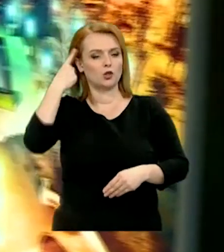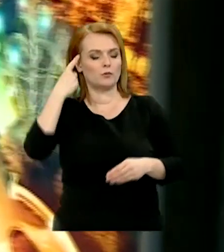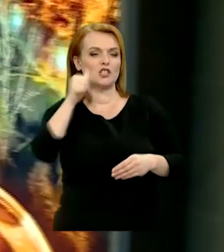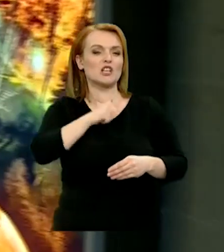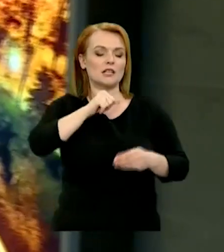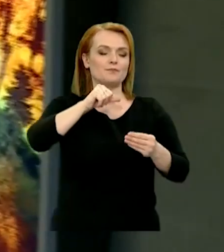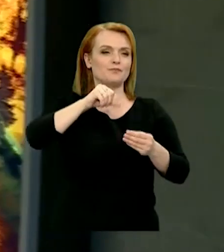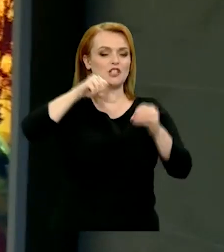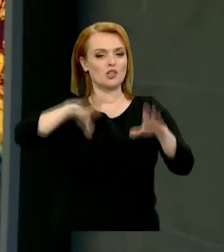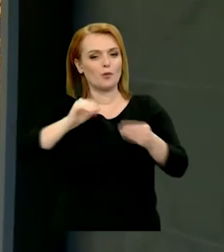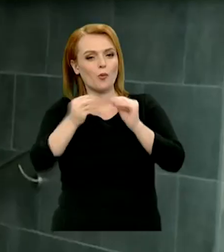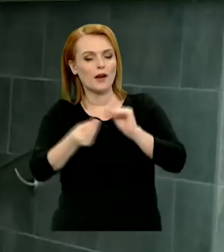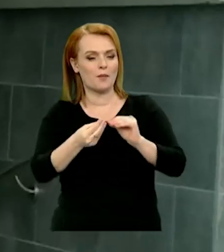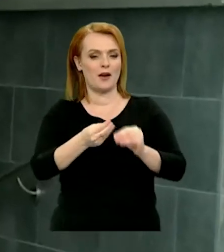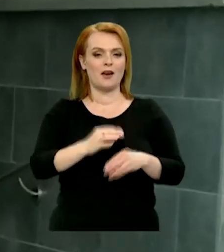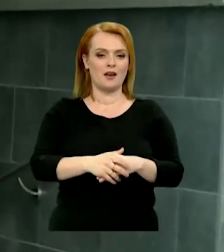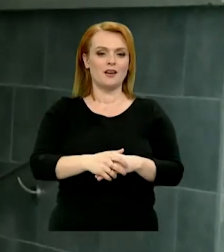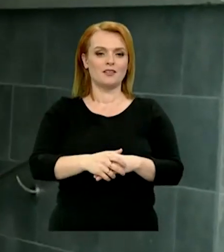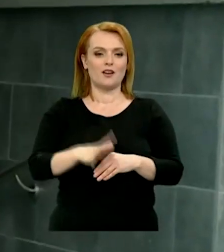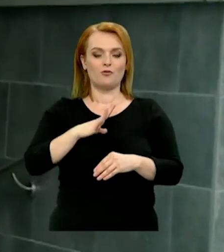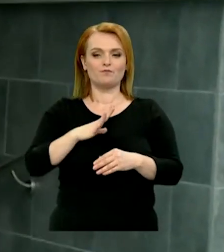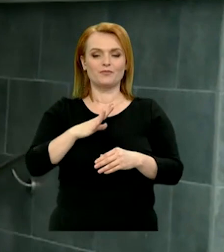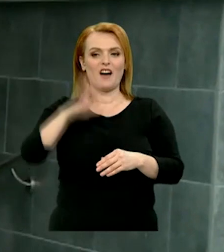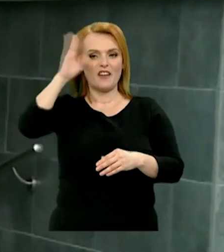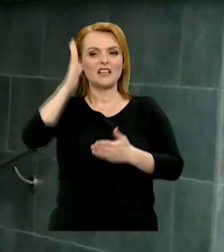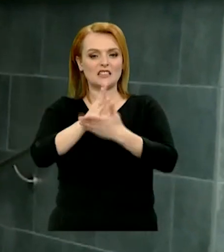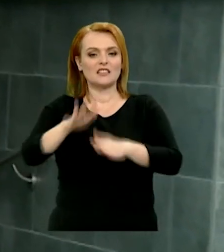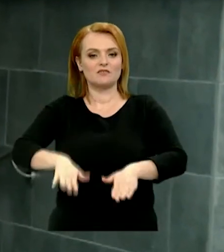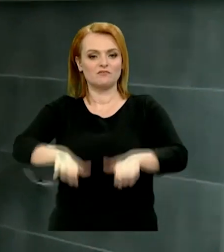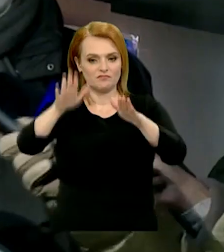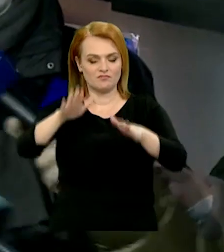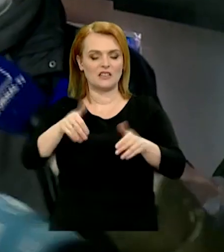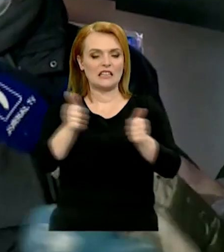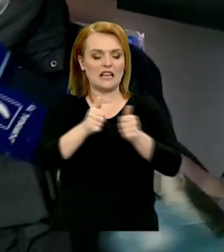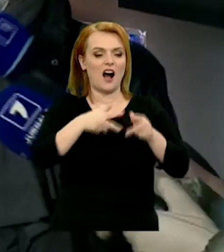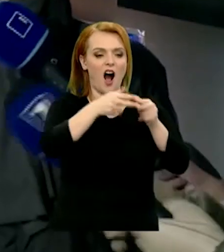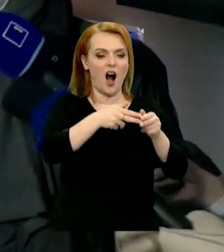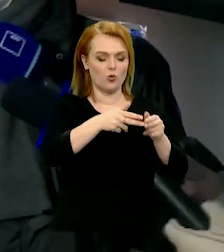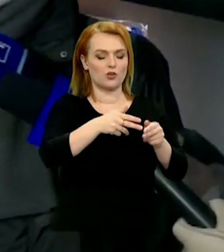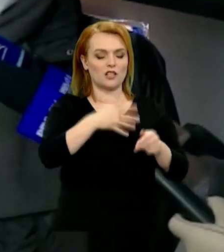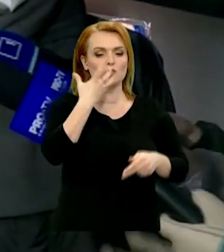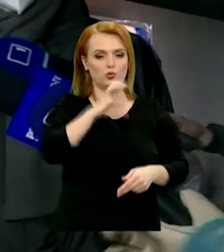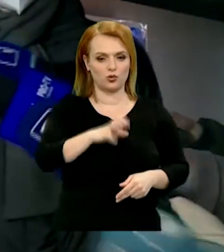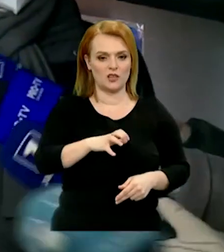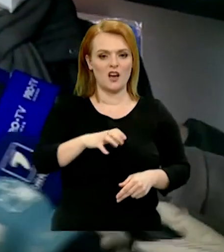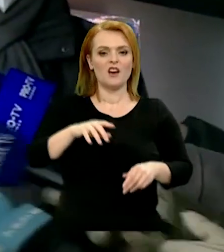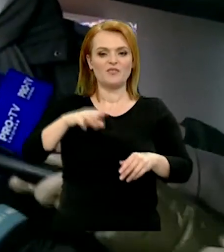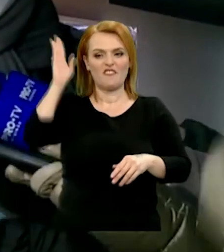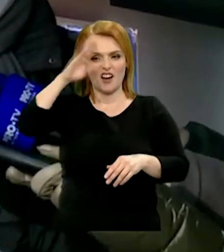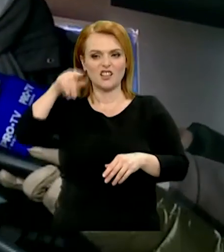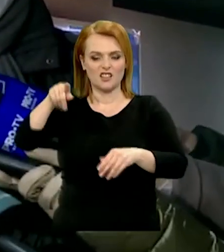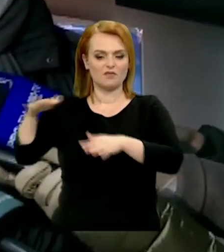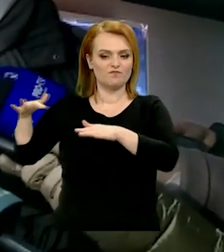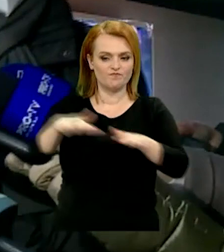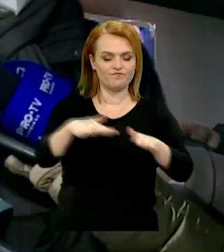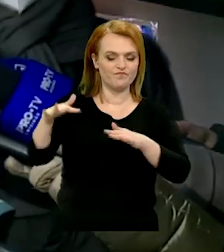rezolve problema acumulării apei în pasajul proaspăt, reparat de lângă autogara de sud. Aici se acumulează apă, iată, în zona